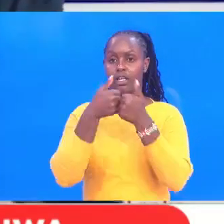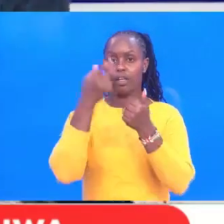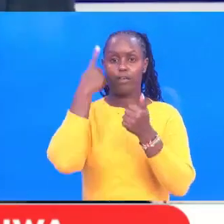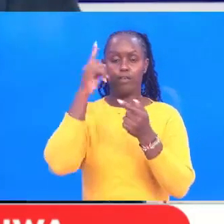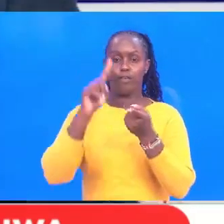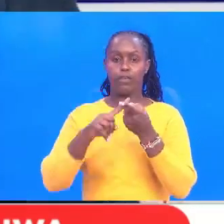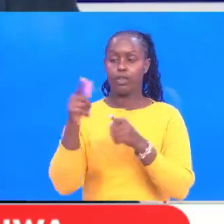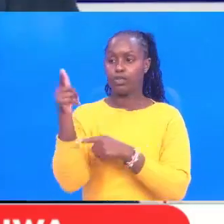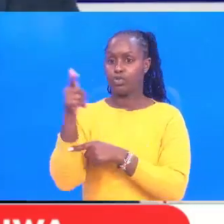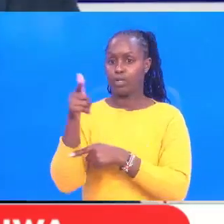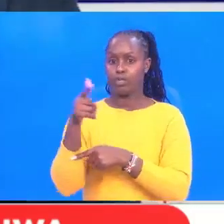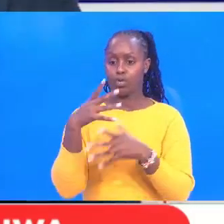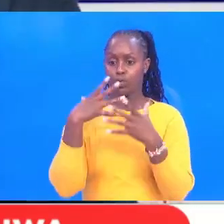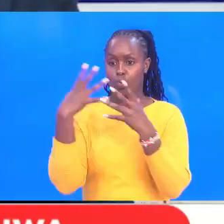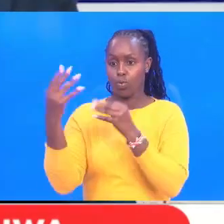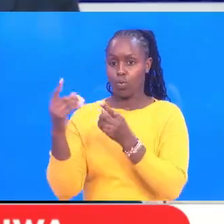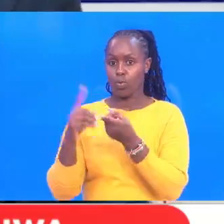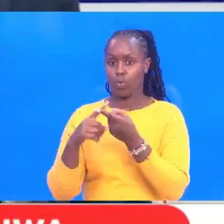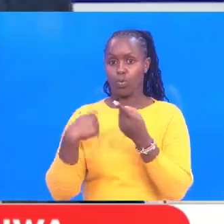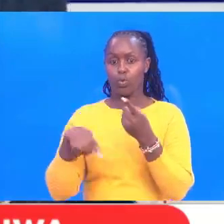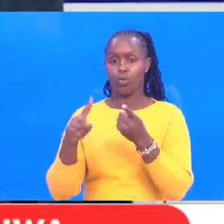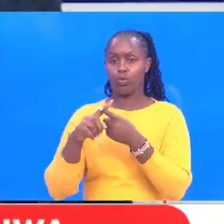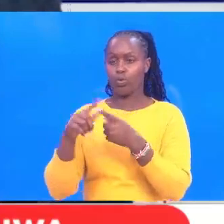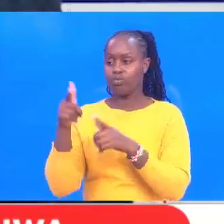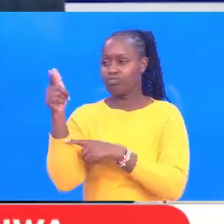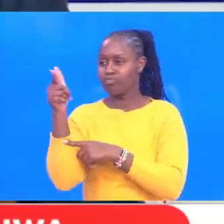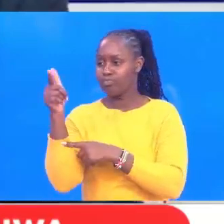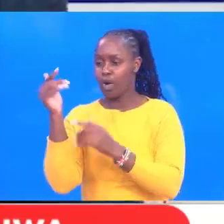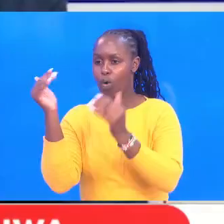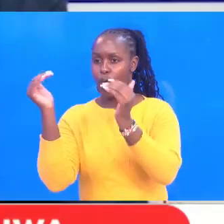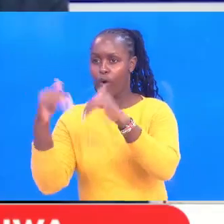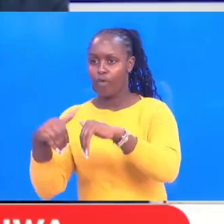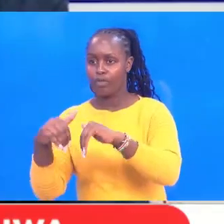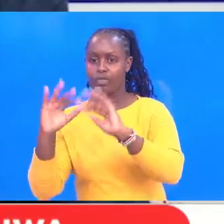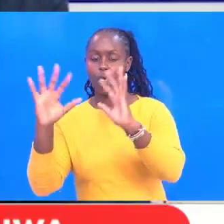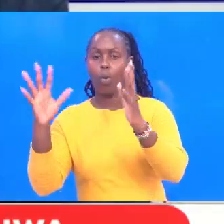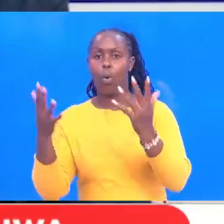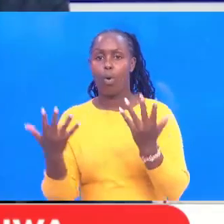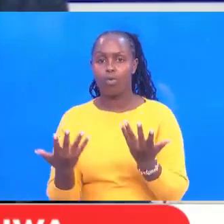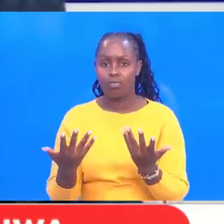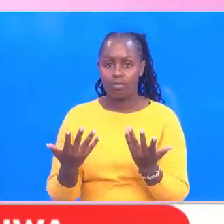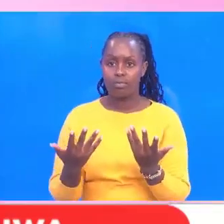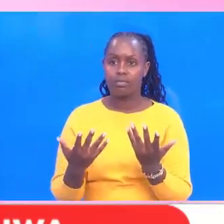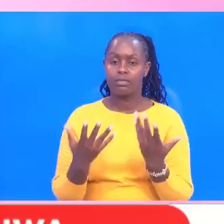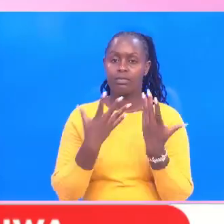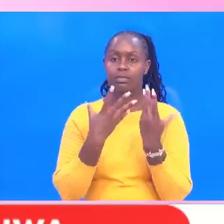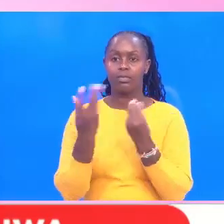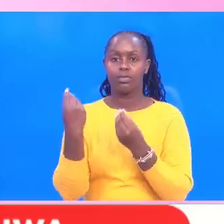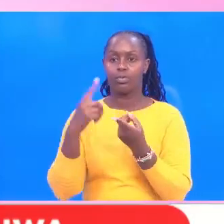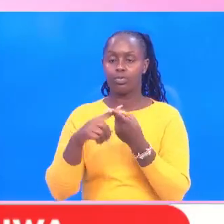unaenda press conference ama unaenda raid challenge isn't it? yes